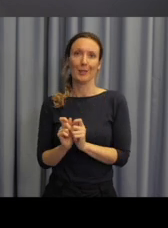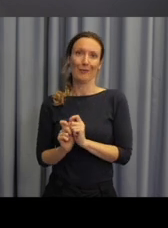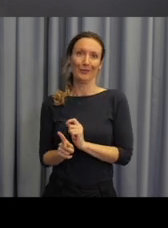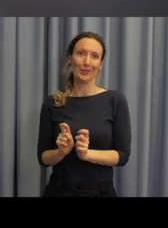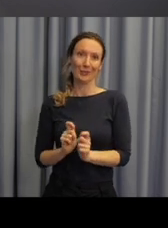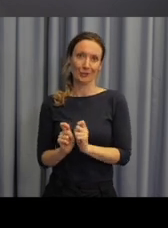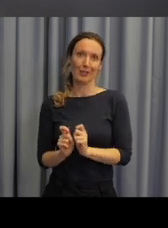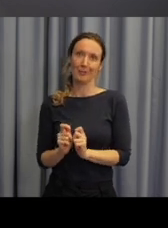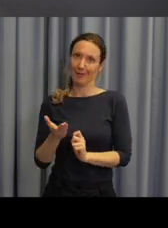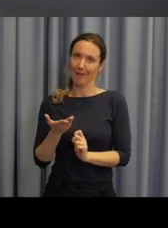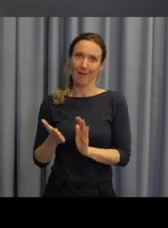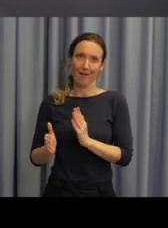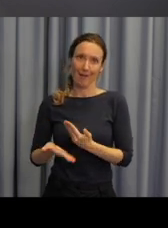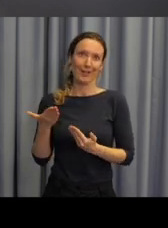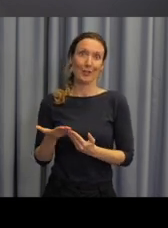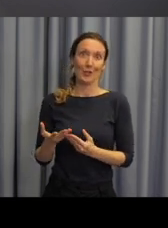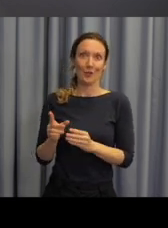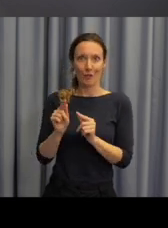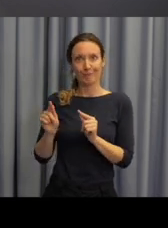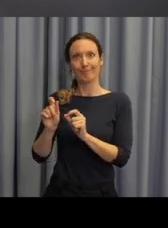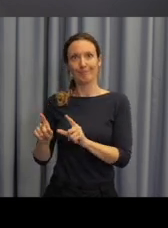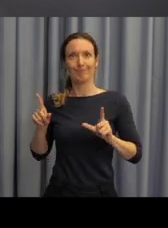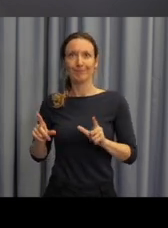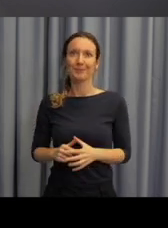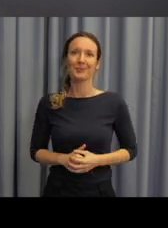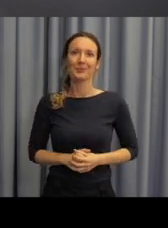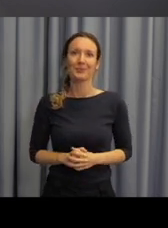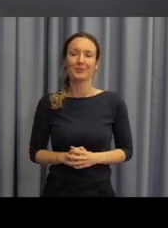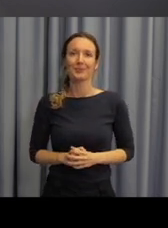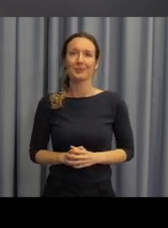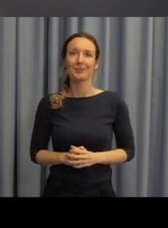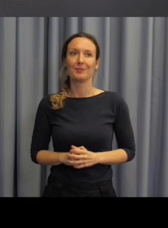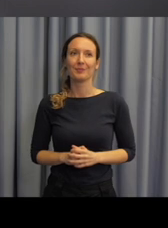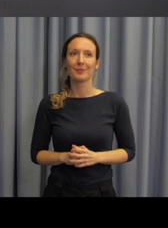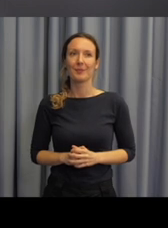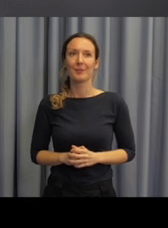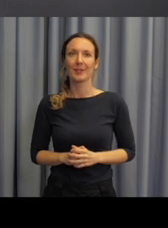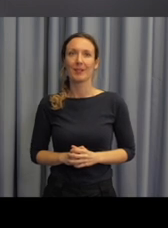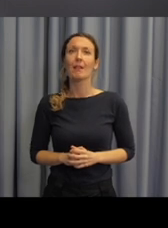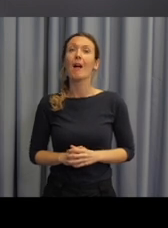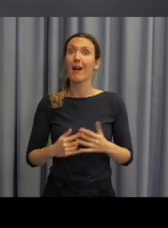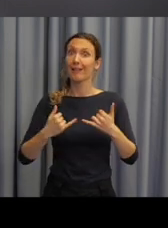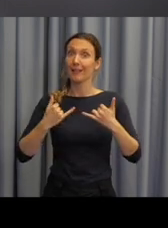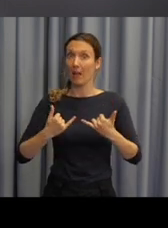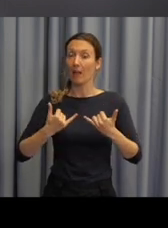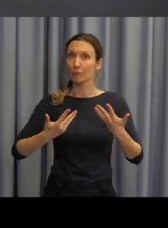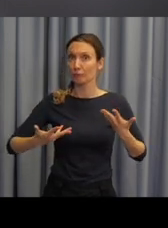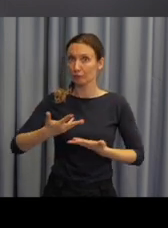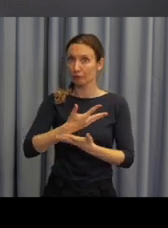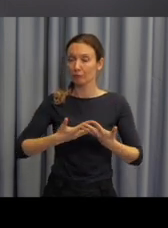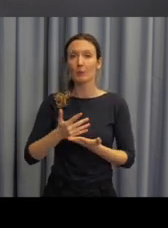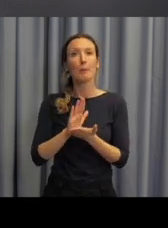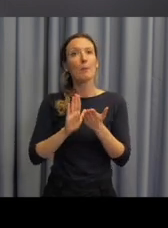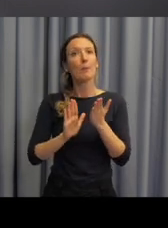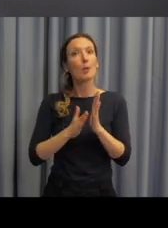A úplně na závěr bych vám ráda přiblížila cíl, s kterým my se tady v našem studiu setkáváme.